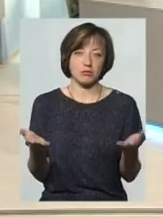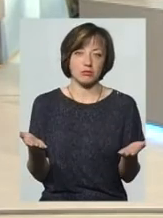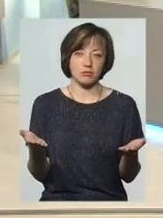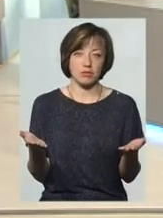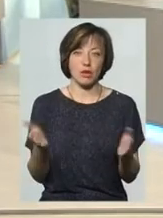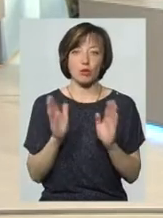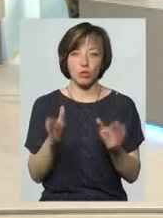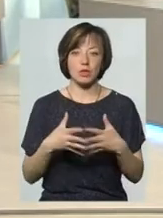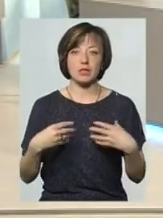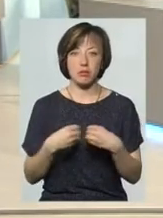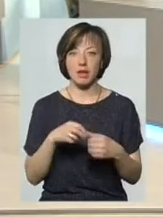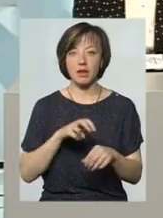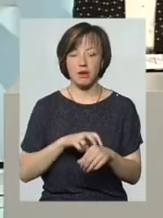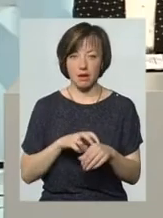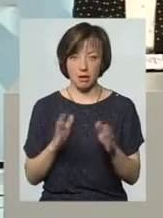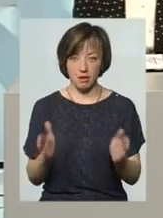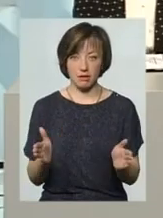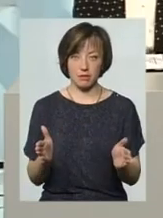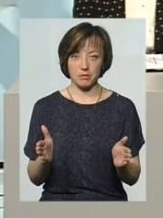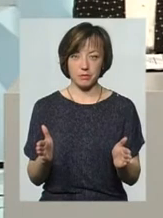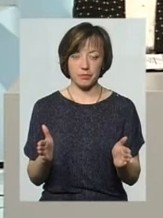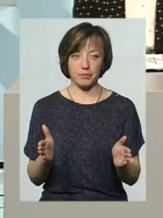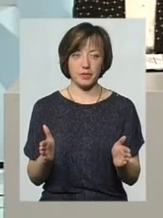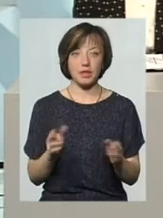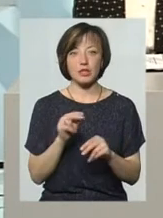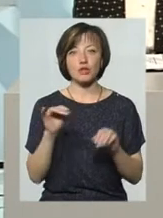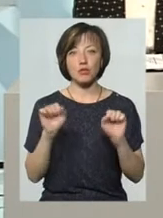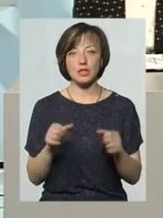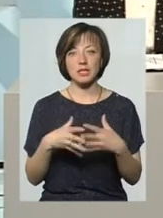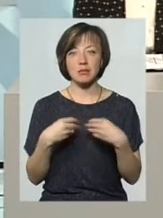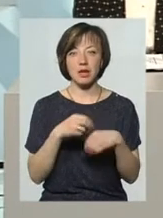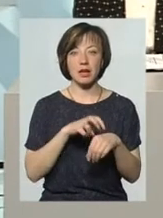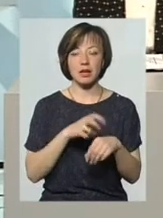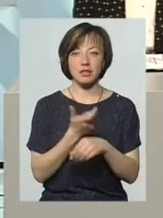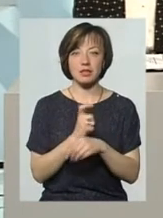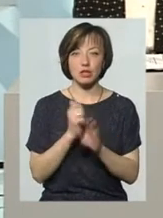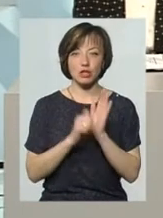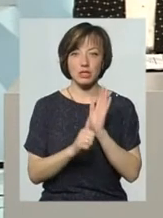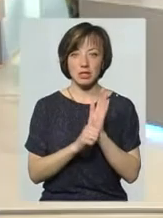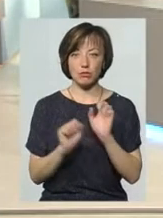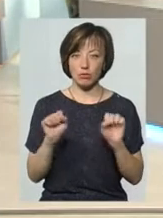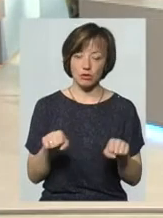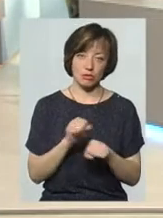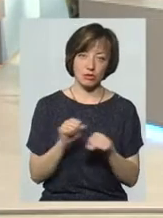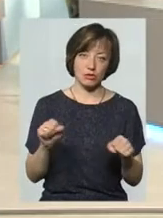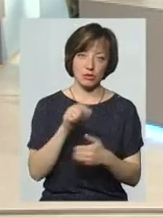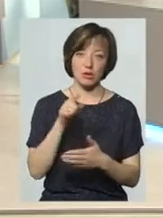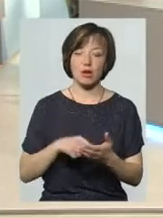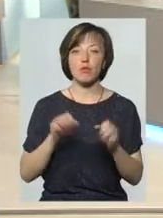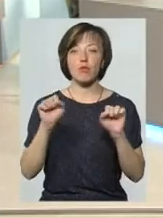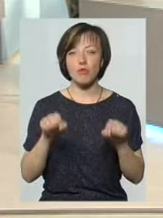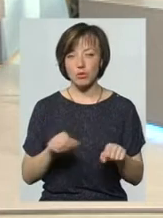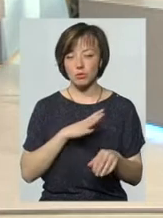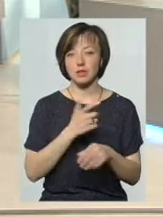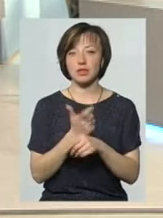логіком, бо будуть сімейні лікарі, так? Ну так. Чи може бути сімейний лікар, якому вже за 60, чи не може? Може бути і той,